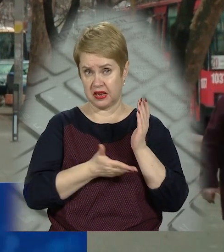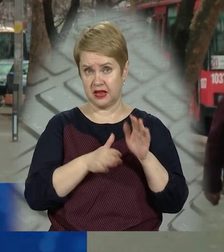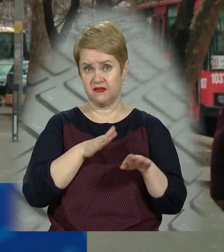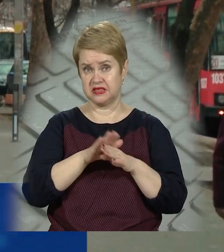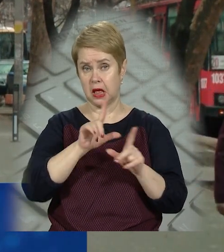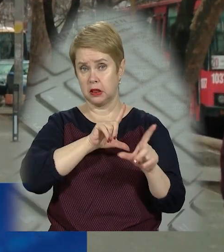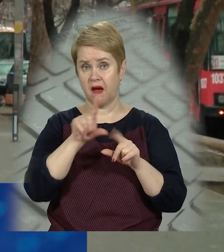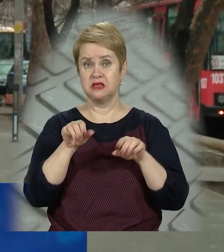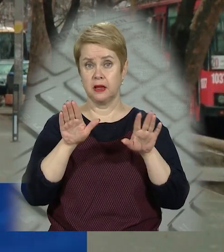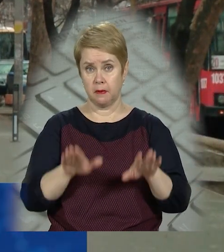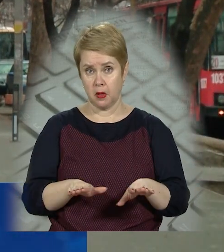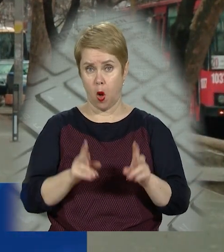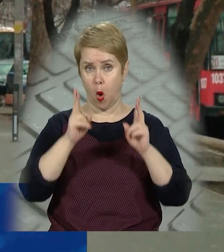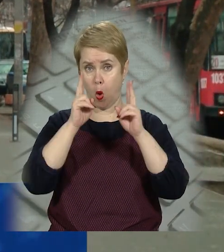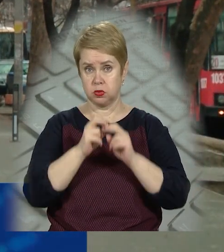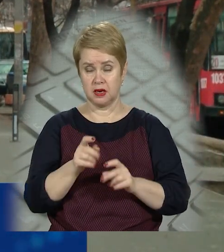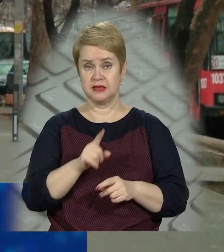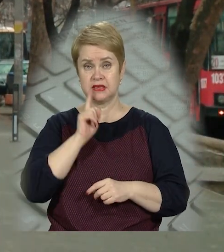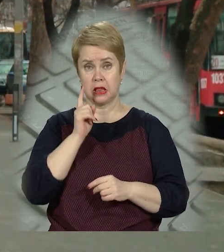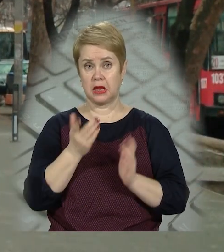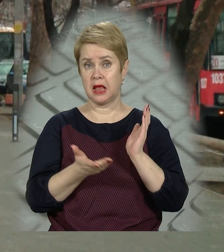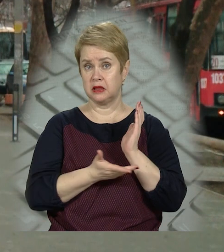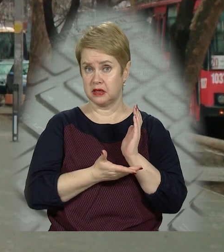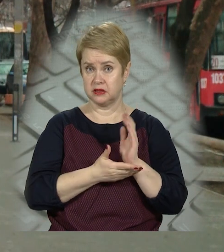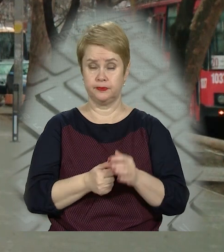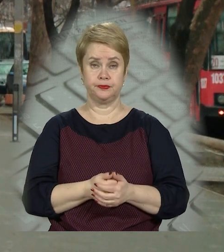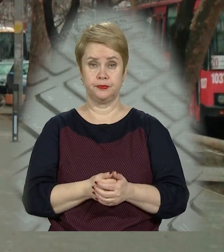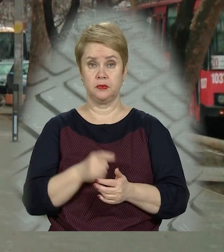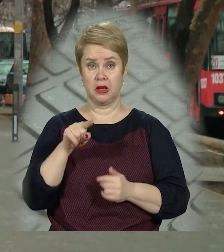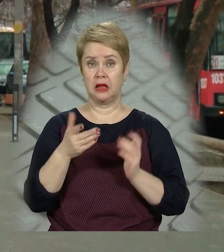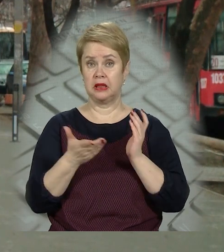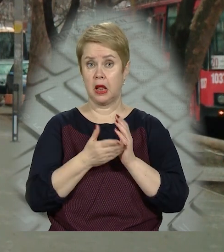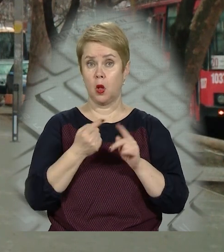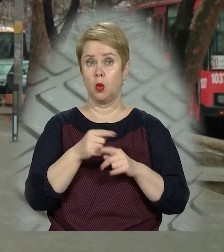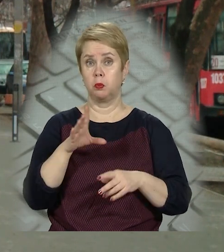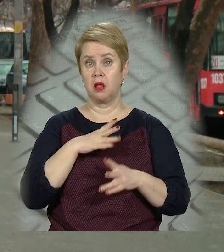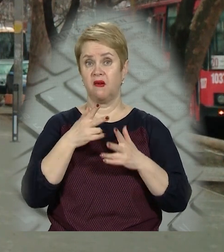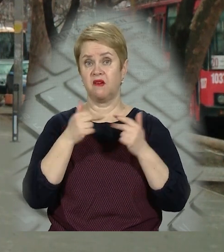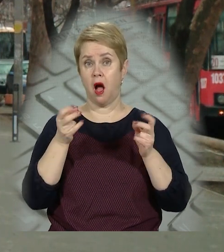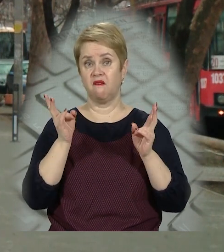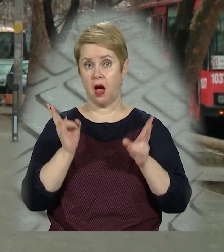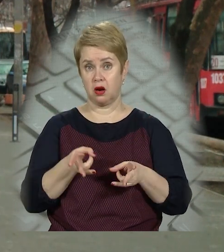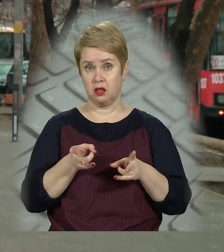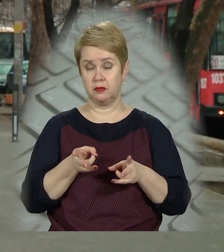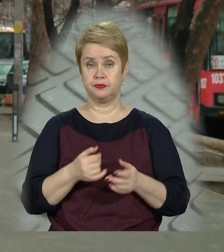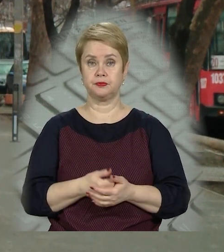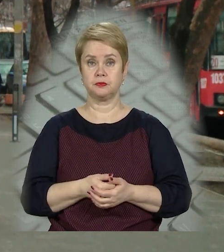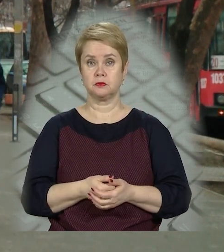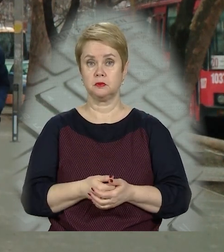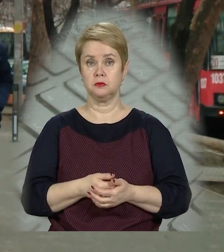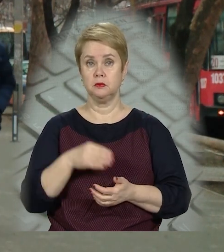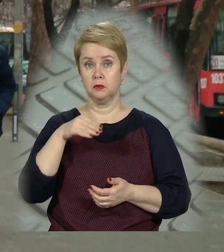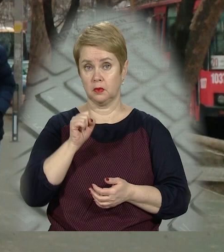здійснила виїзд на місцевість, обстежила зелені насадження. Ті дерева, які були визнані аварійними, фаутними